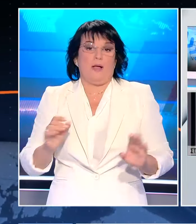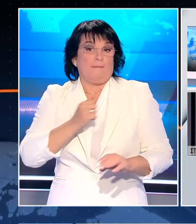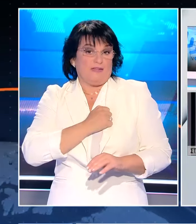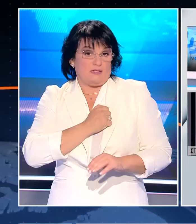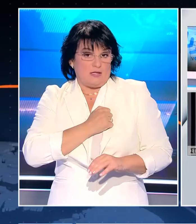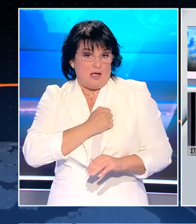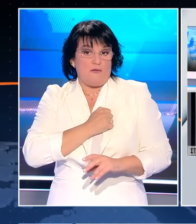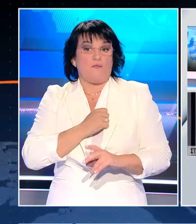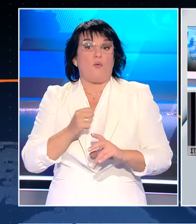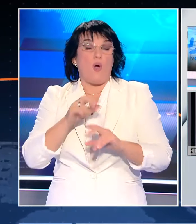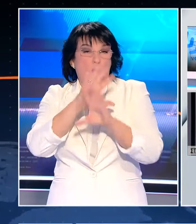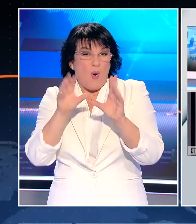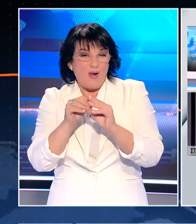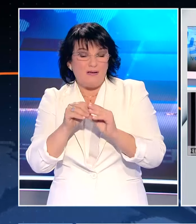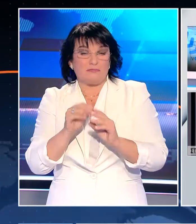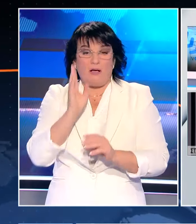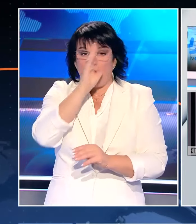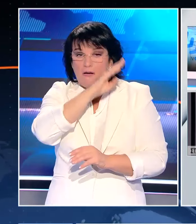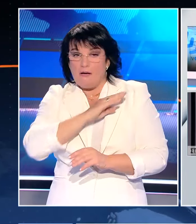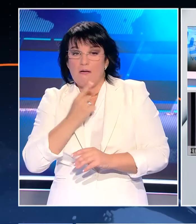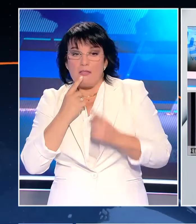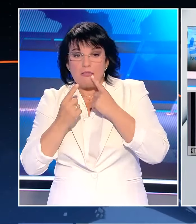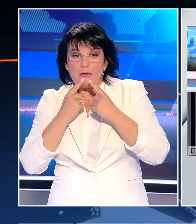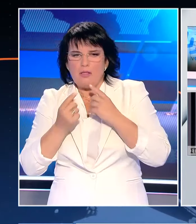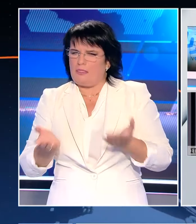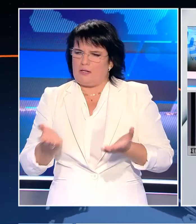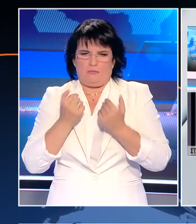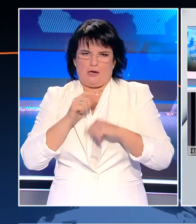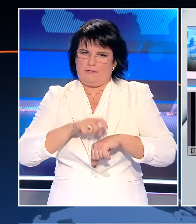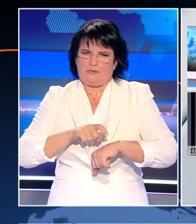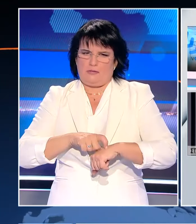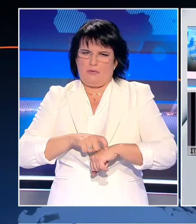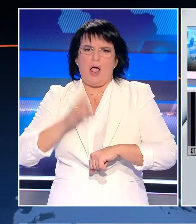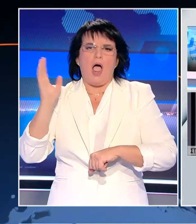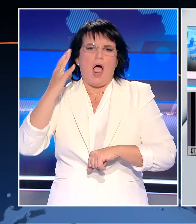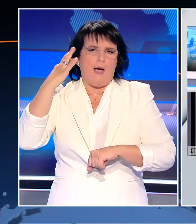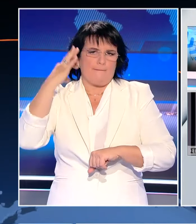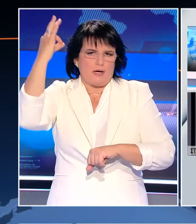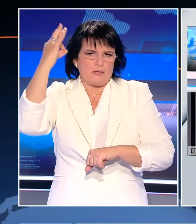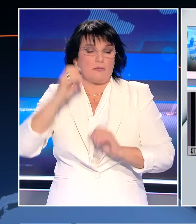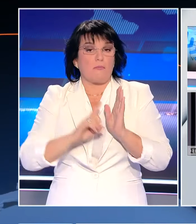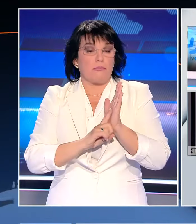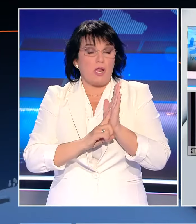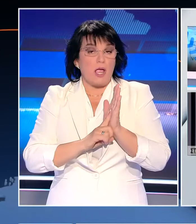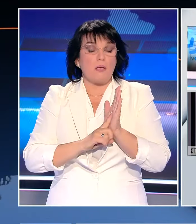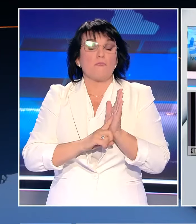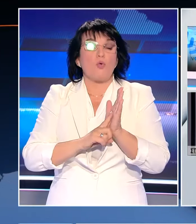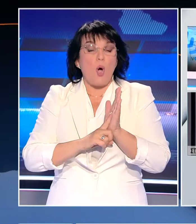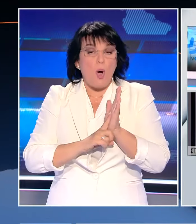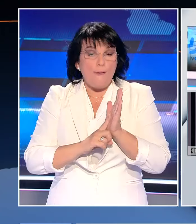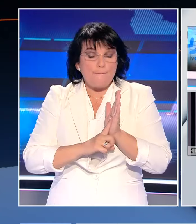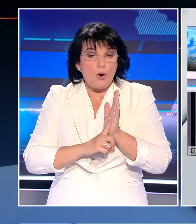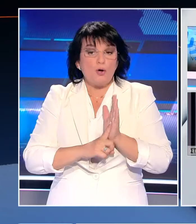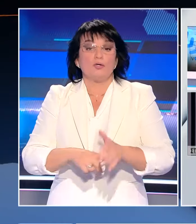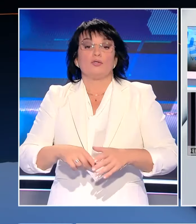πιστεύω ότι τέτοια στοιχεία μυστικής διπλωματίας δεν υπάρχουν, αλλά σε κάθε περίπτωση οφείλει θεσμικά, όχι